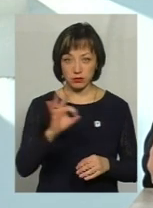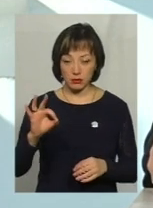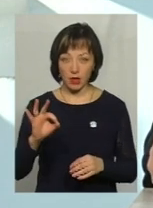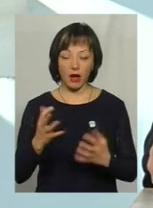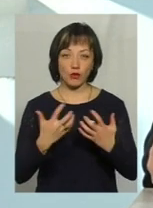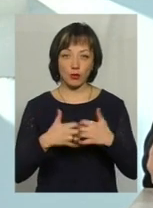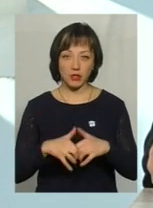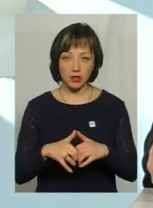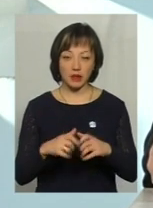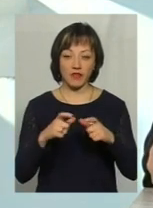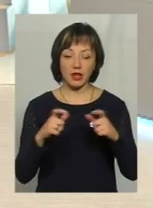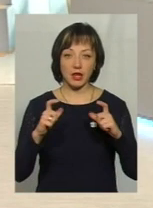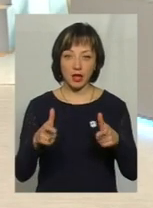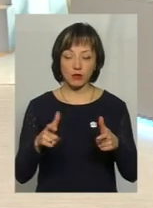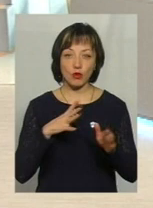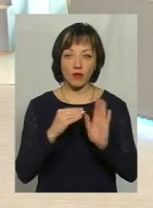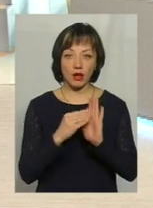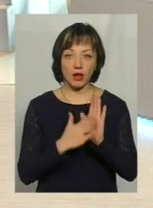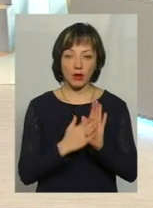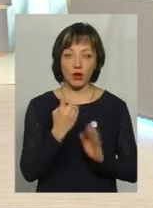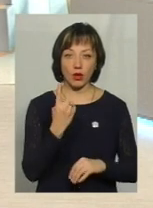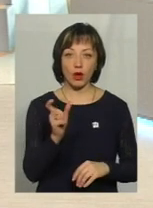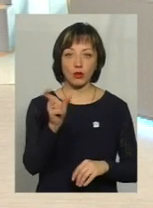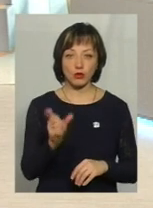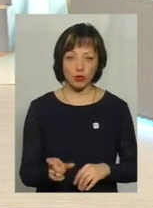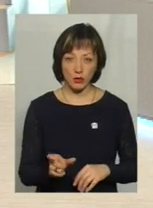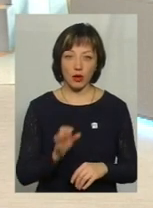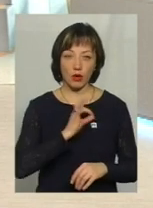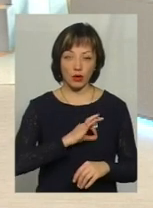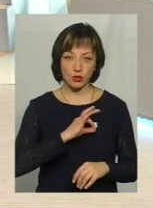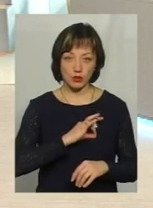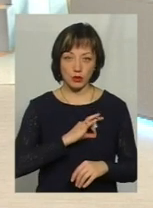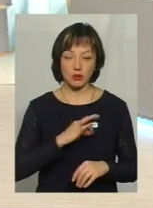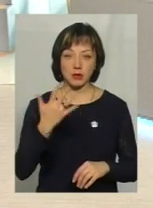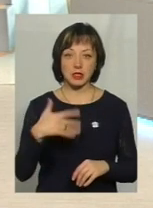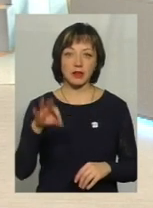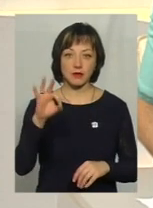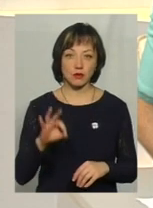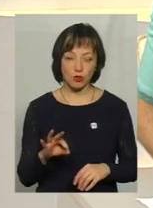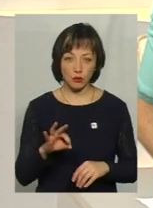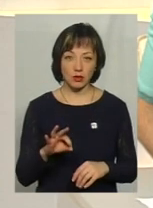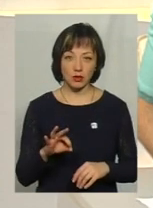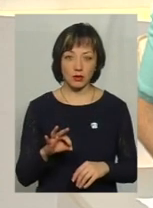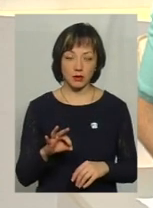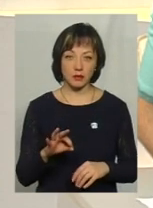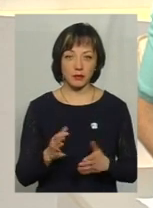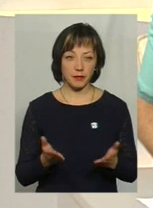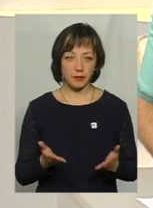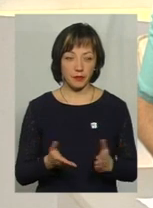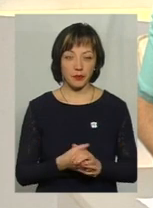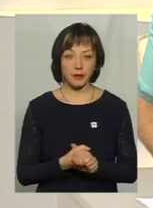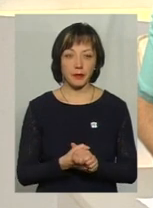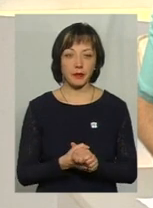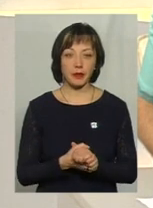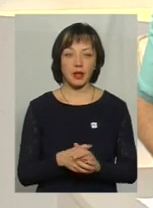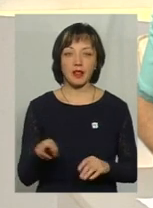автоматично в квитанціях було вказано, одна особа користується 50% як по кишах. В